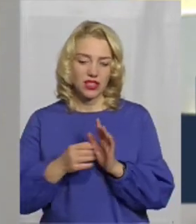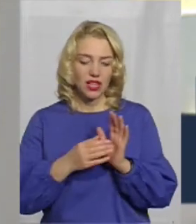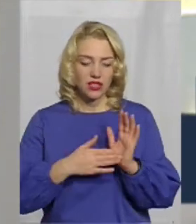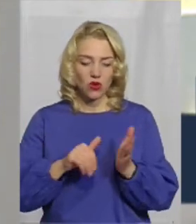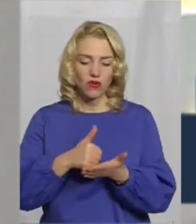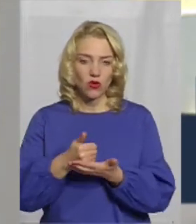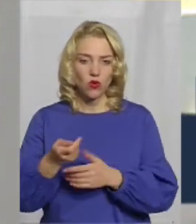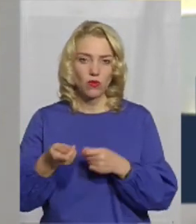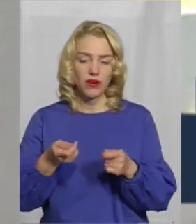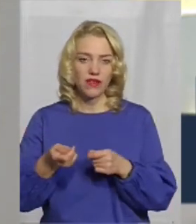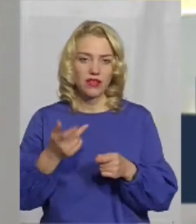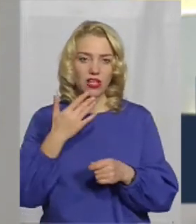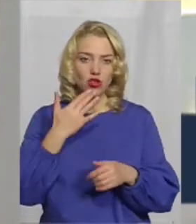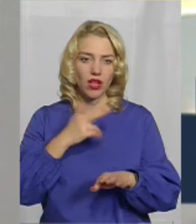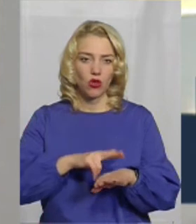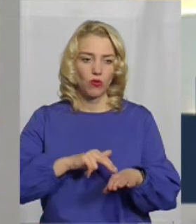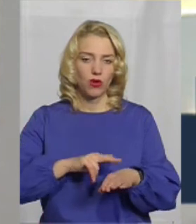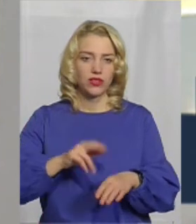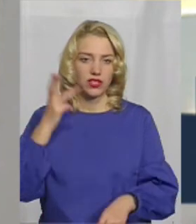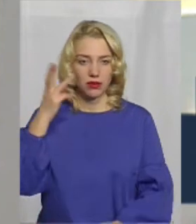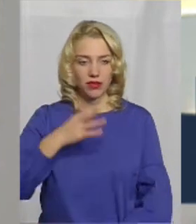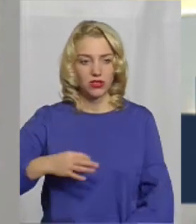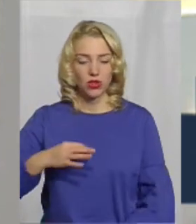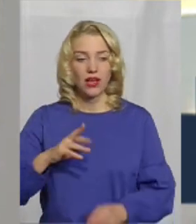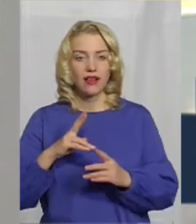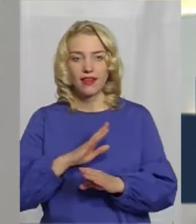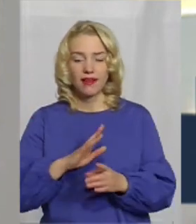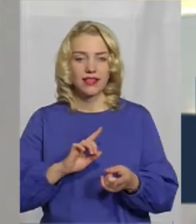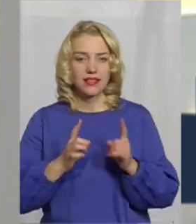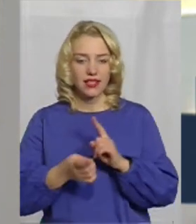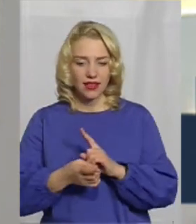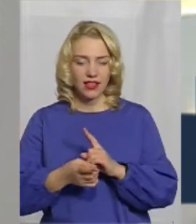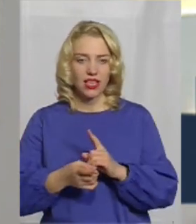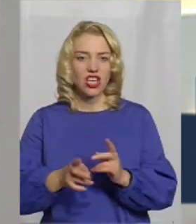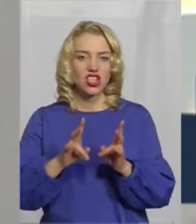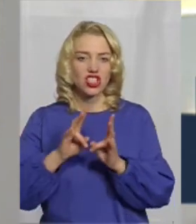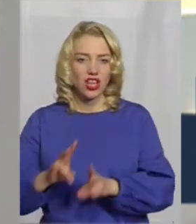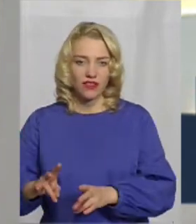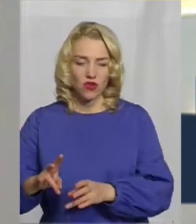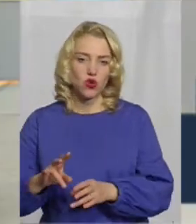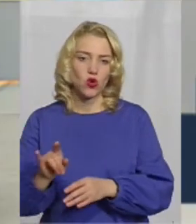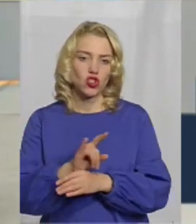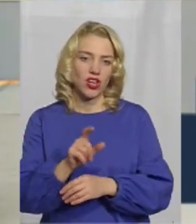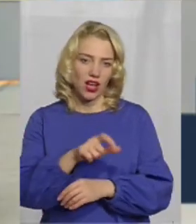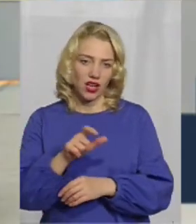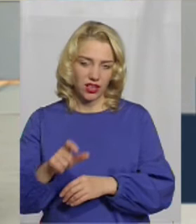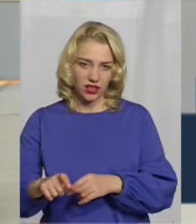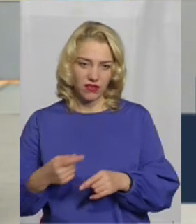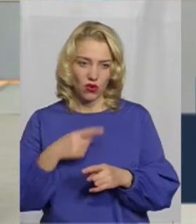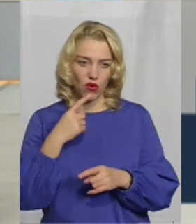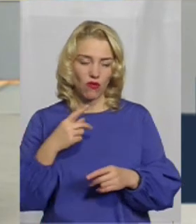Національної поліції у Хмельницькій області. Як не стати жертвою шахраїв, говоримо із Іною Глегою,